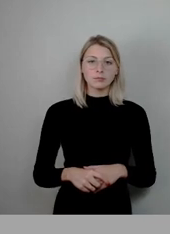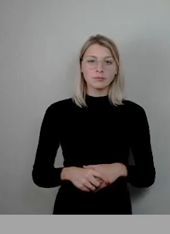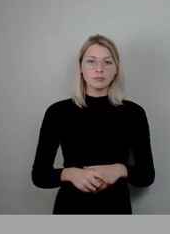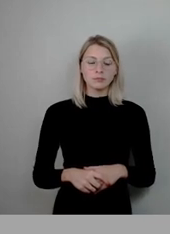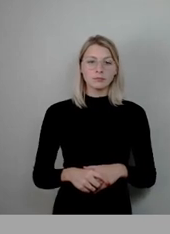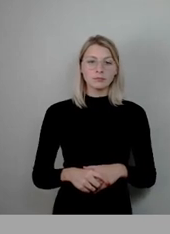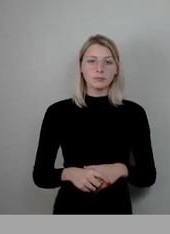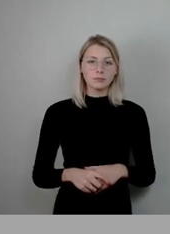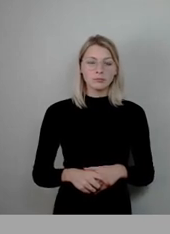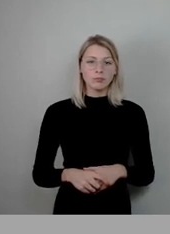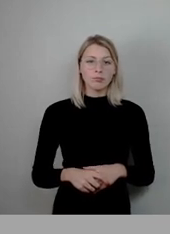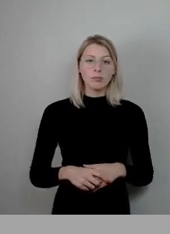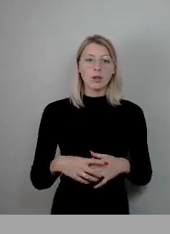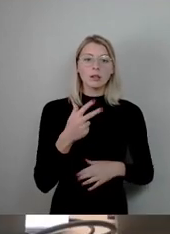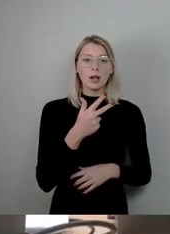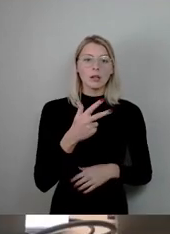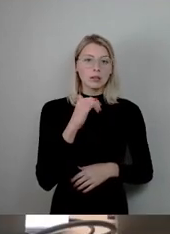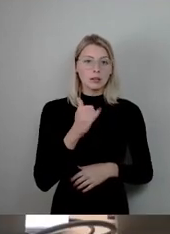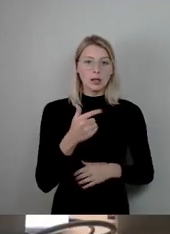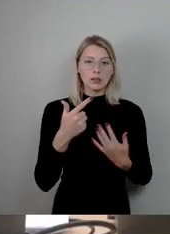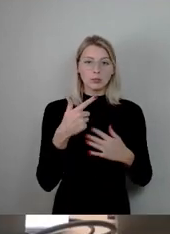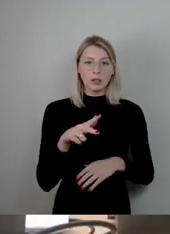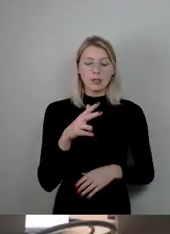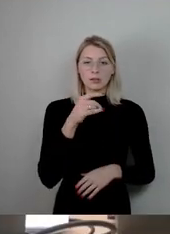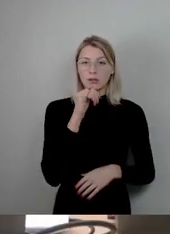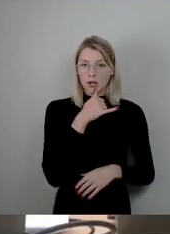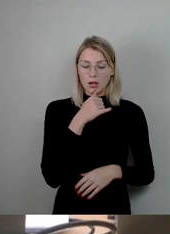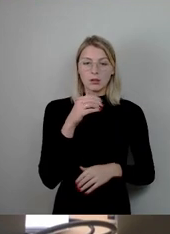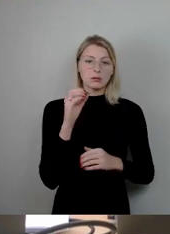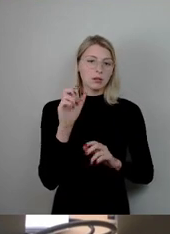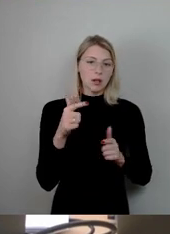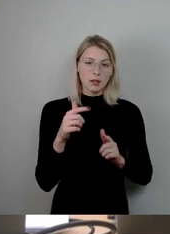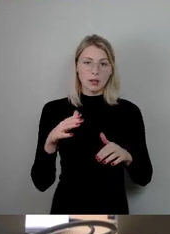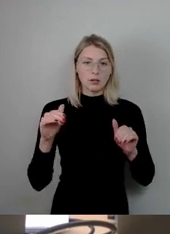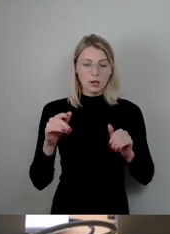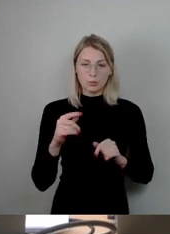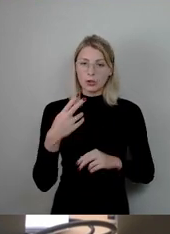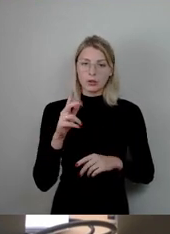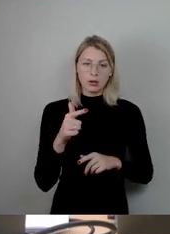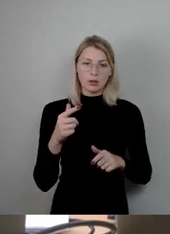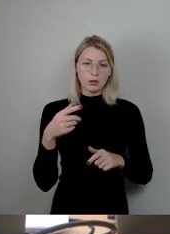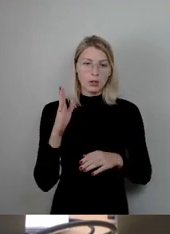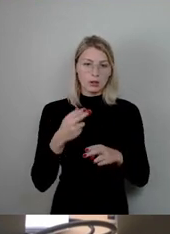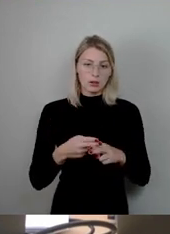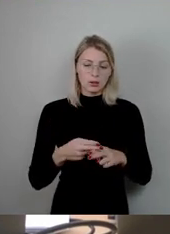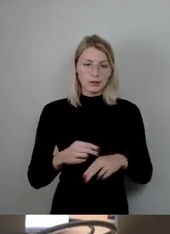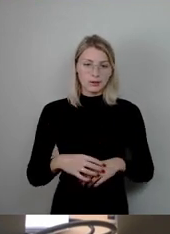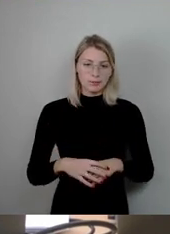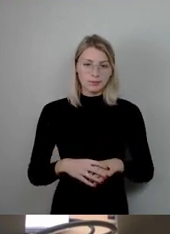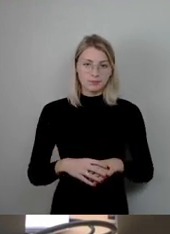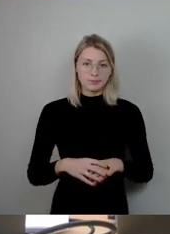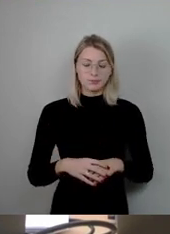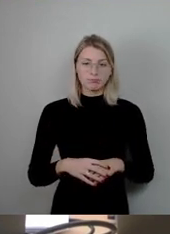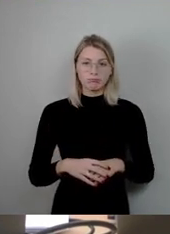Mit 31, ja, 37, nein, null Enthaltungen, keine Mehrheit bekommen. Damit würde ich vorschlagen,